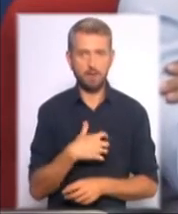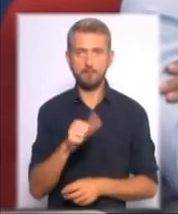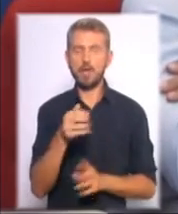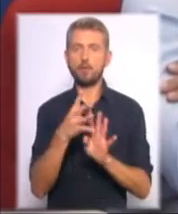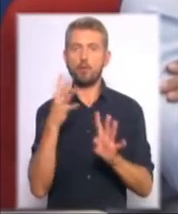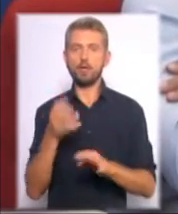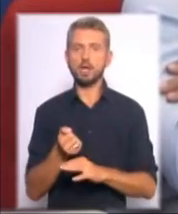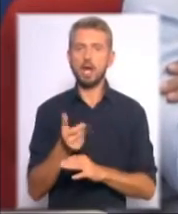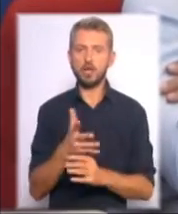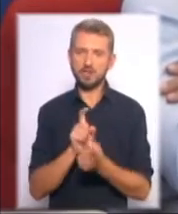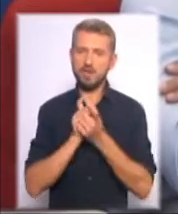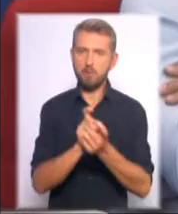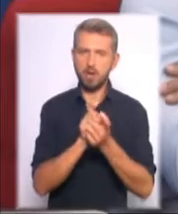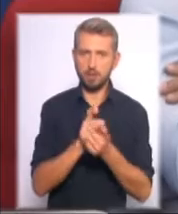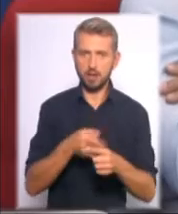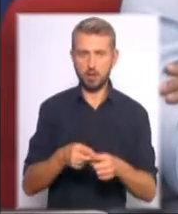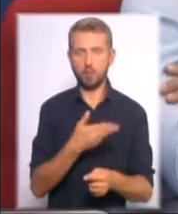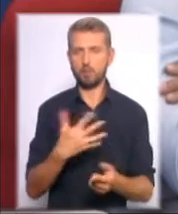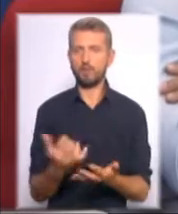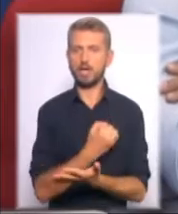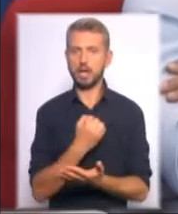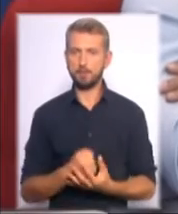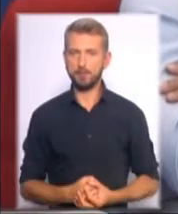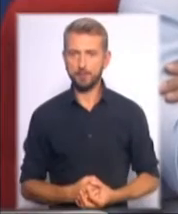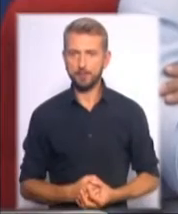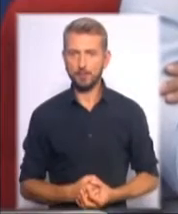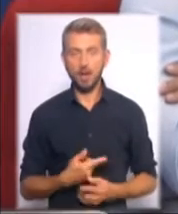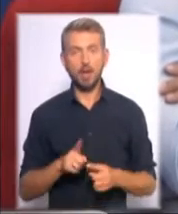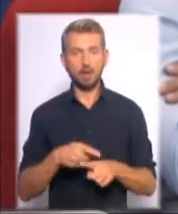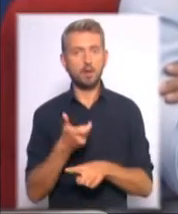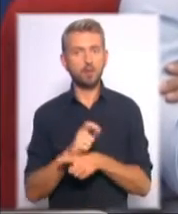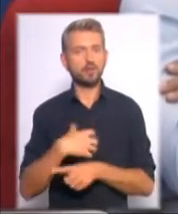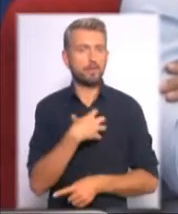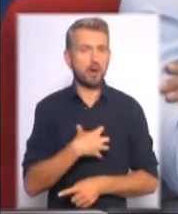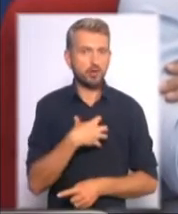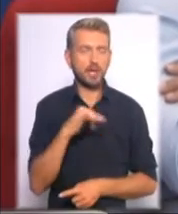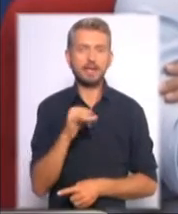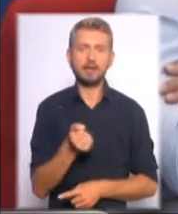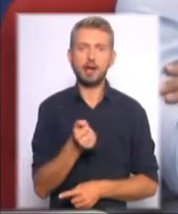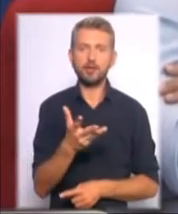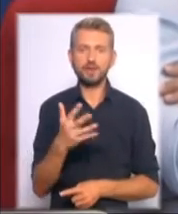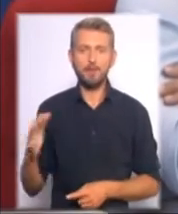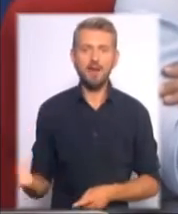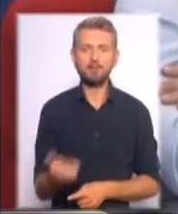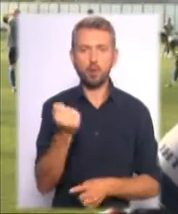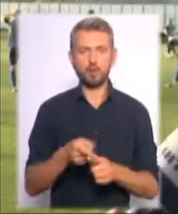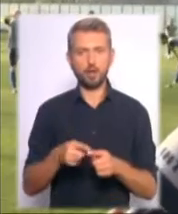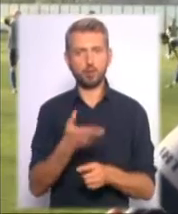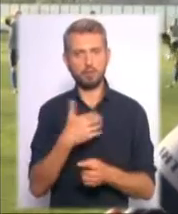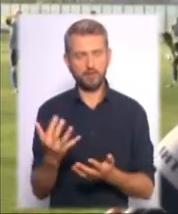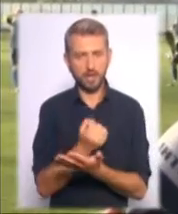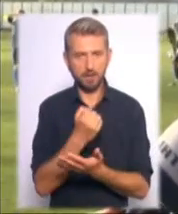боротьби, яке ми виграємо. Це дуже важливо. І кількість підборів, яке ми виграємо.